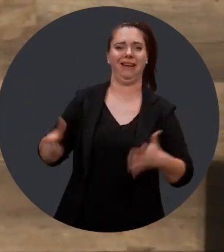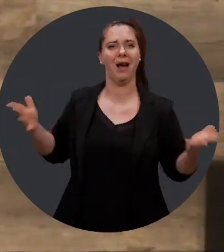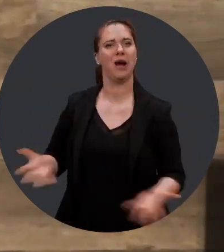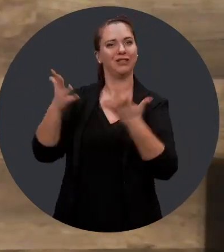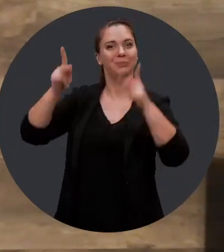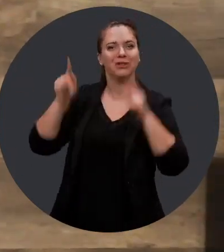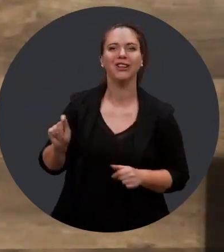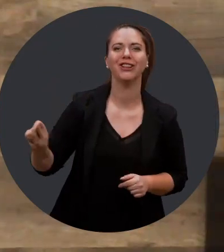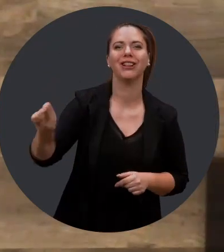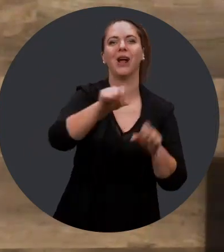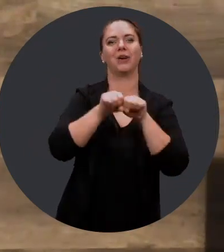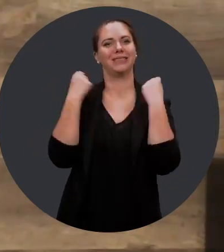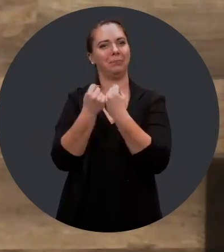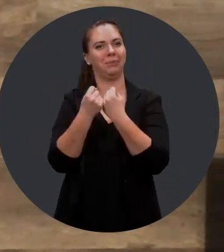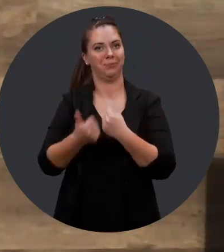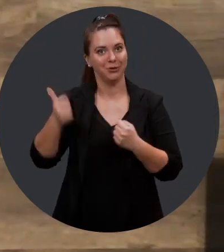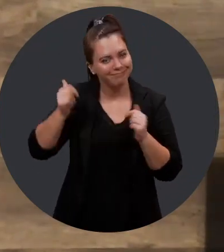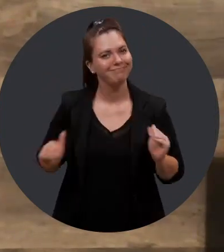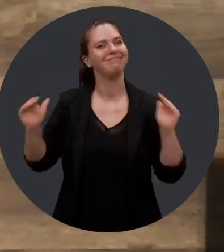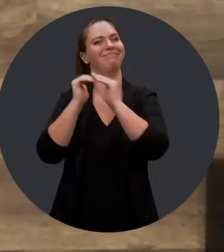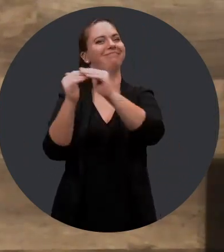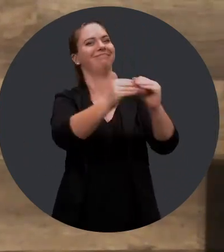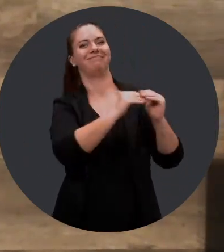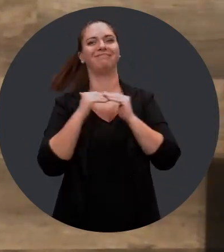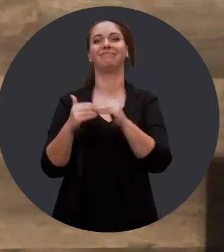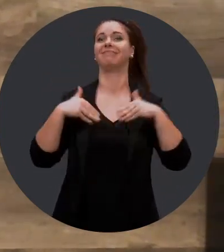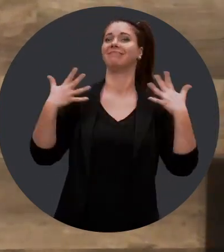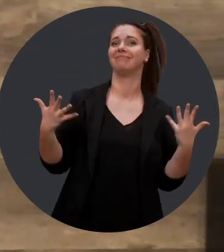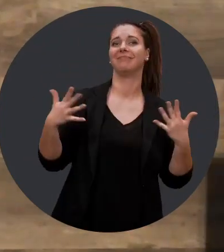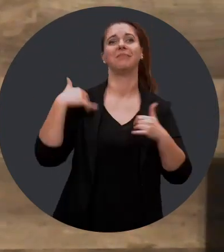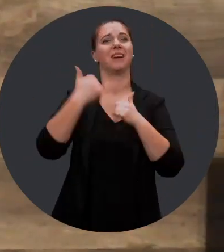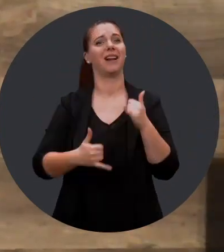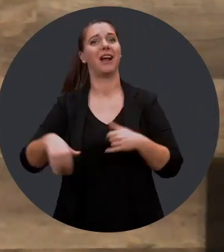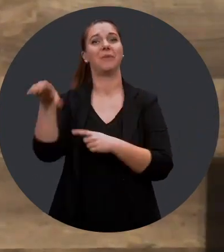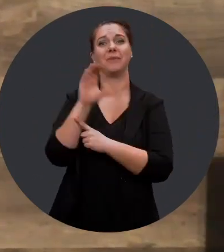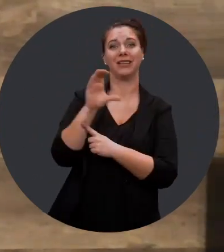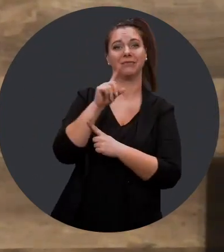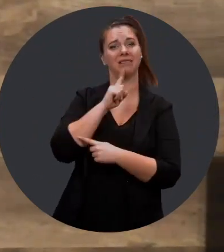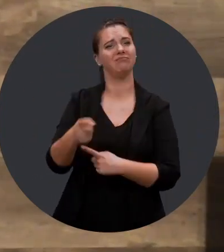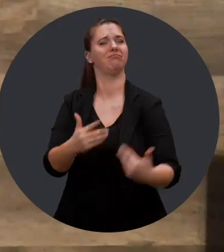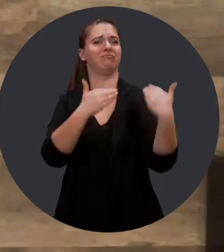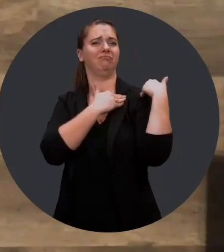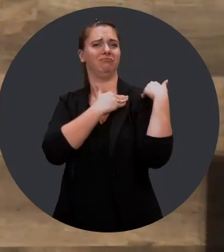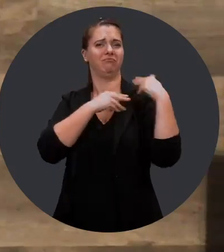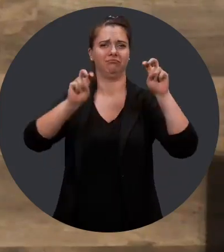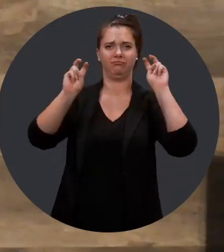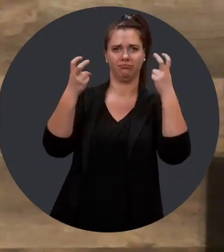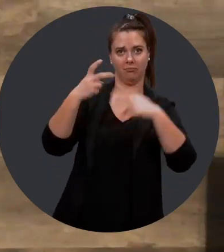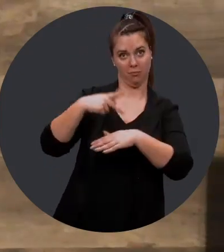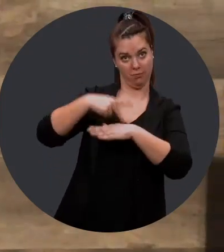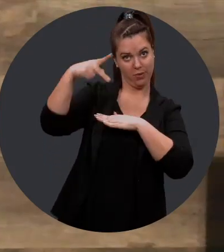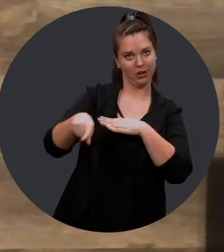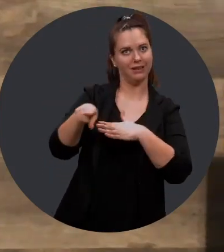favorisent une société plus inclusive. Enfin, Colin, qui agit à titre de chargé de projet et qui a